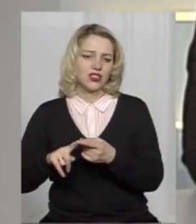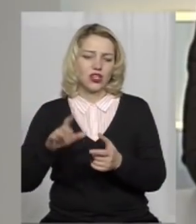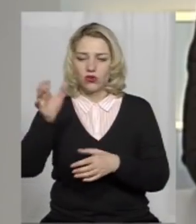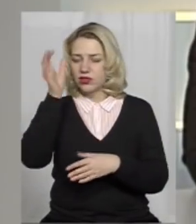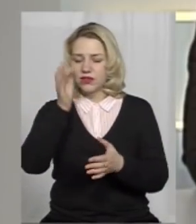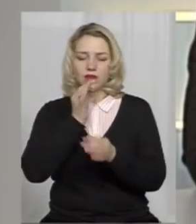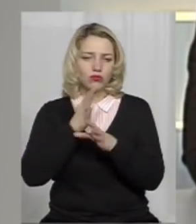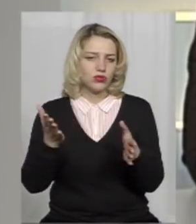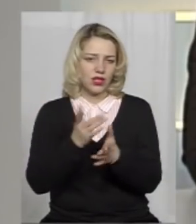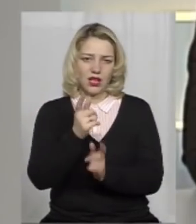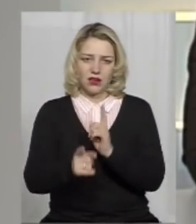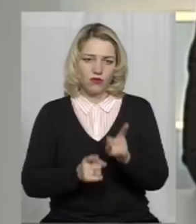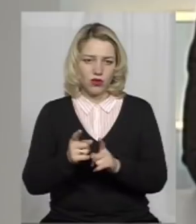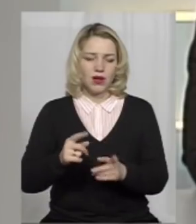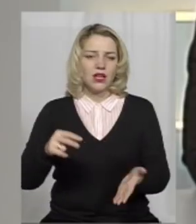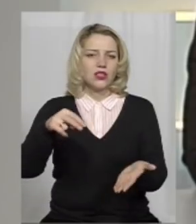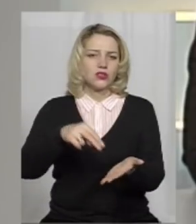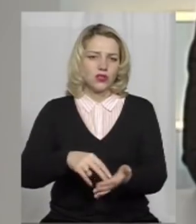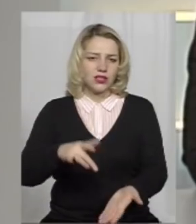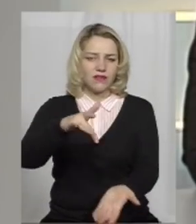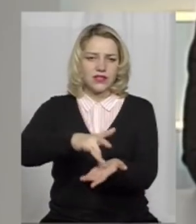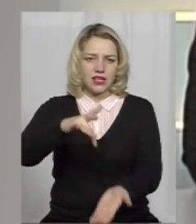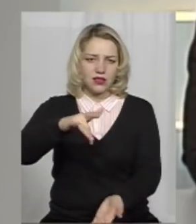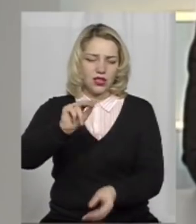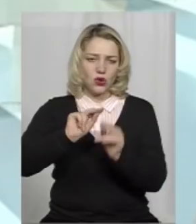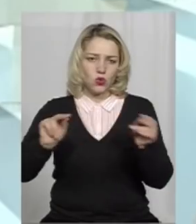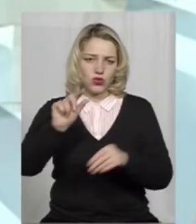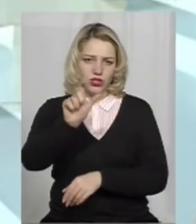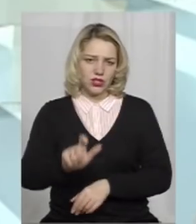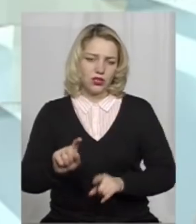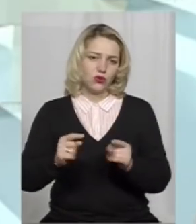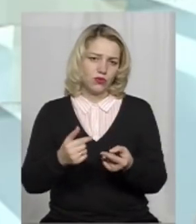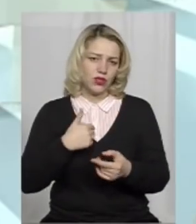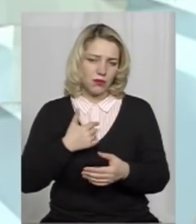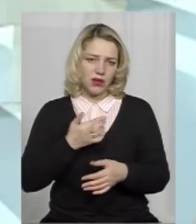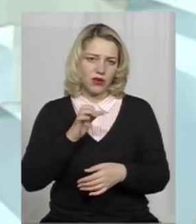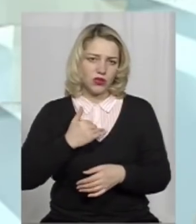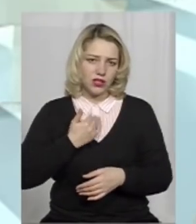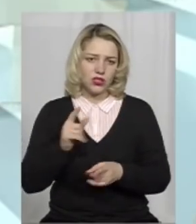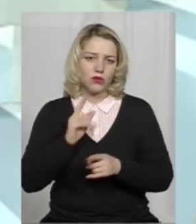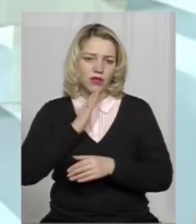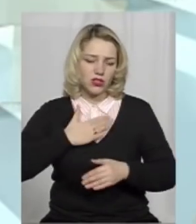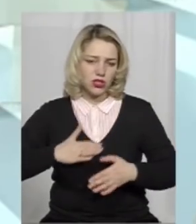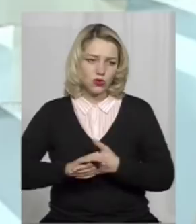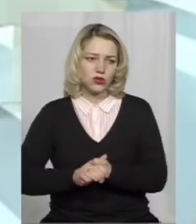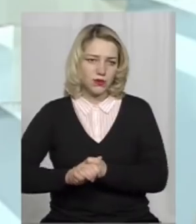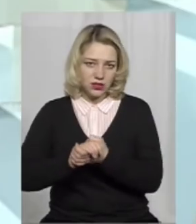будь-якої реформи стоїть в центрі учитель. І тому я би дуже хотіла, щоб наше суспільство